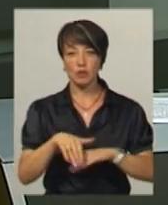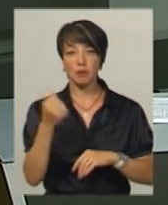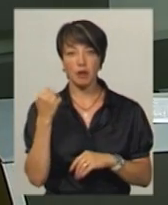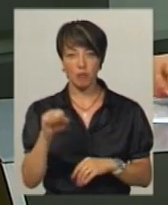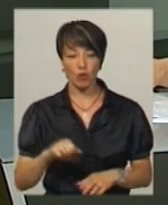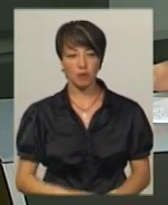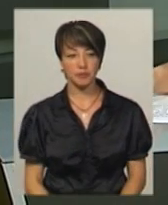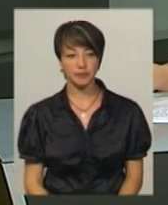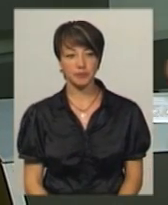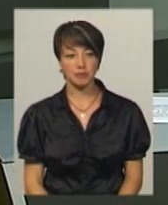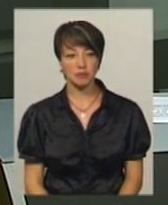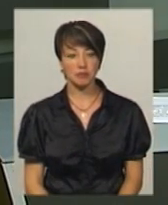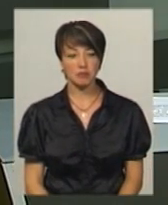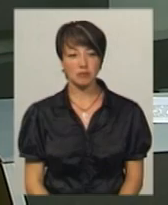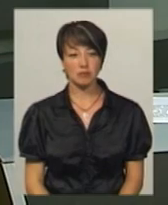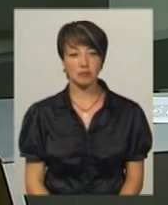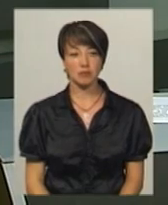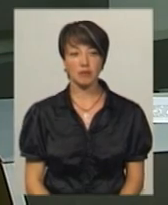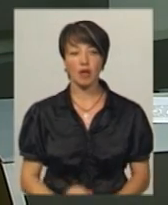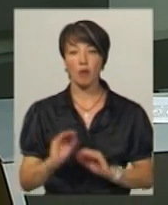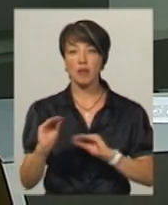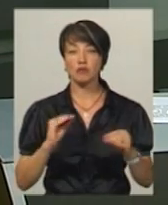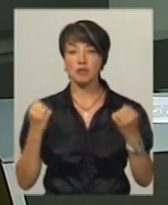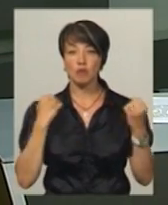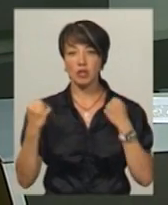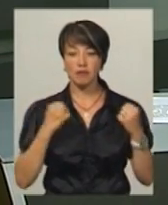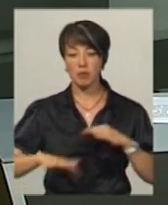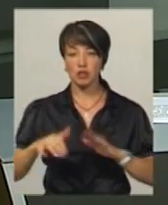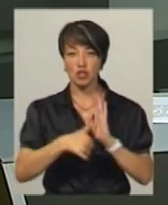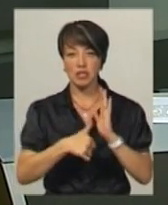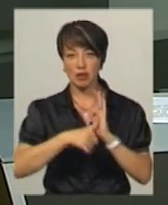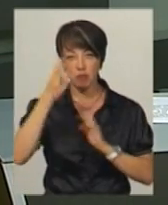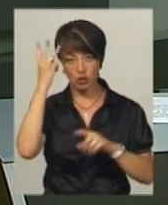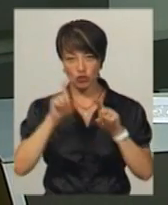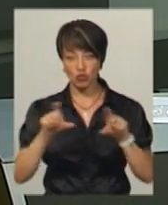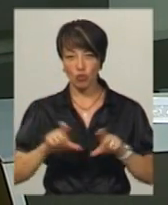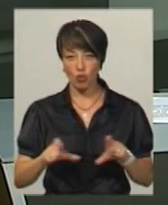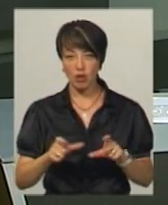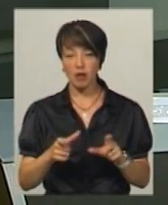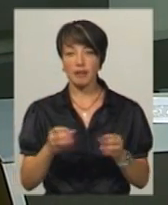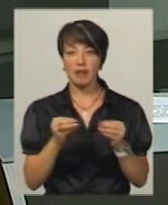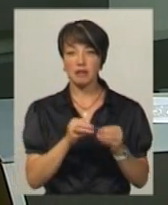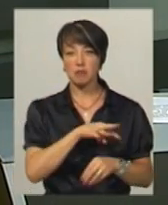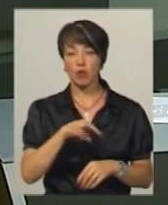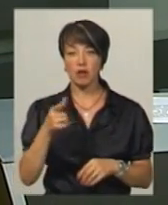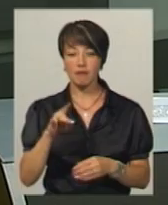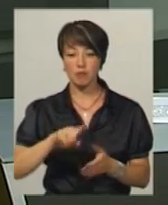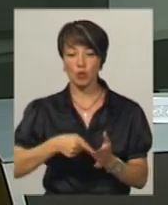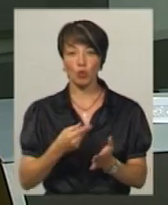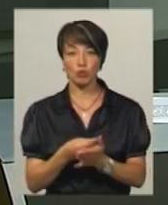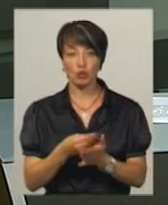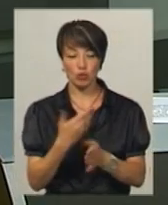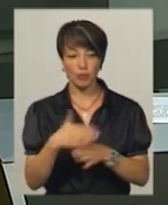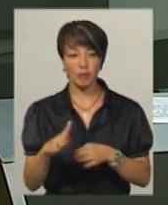Перемоги. На облаштування спортивних майданчиків у шести хмельницьких школах взяли понад 10 млн грн з міського